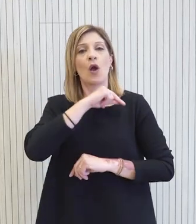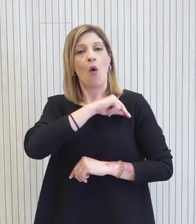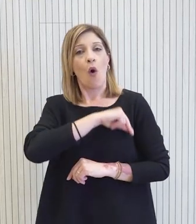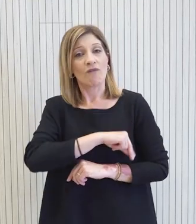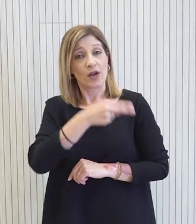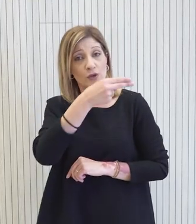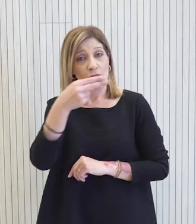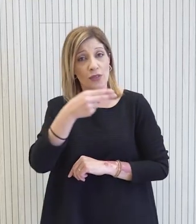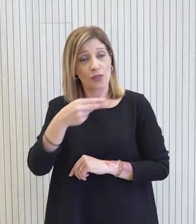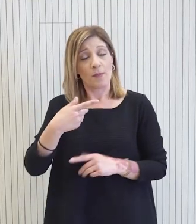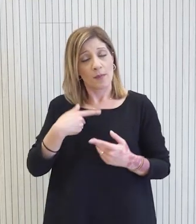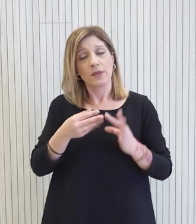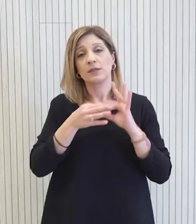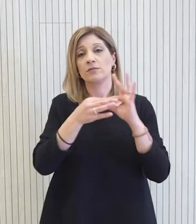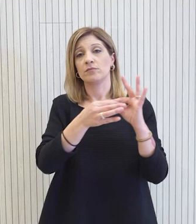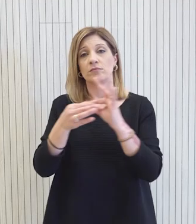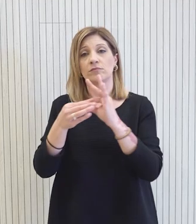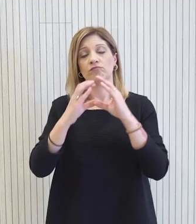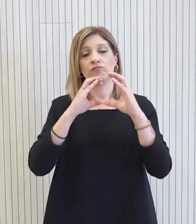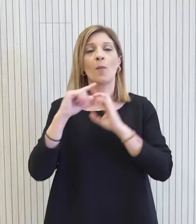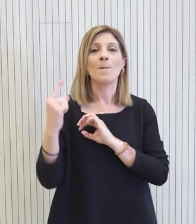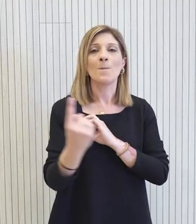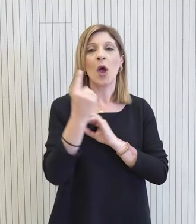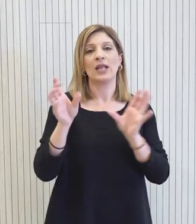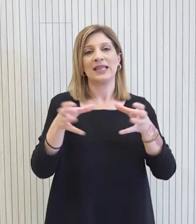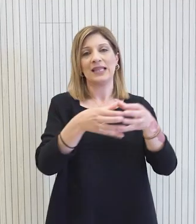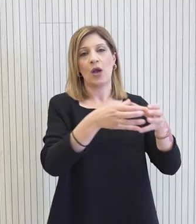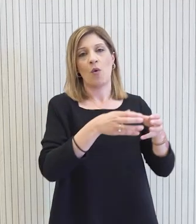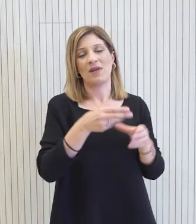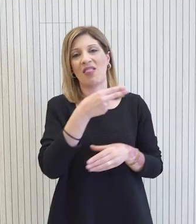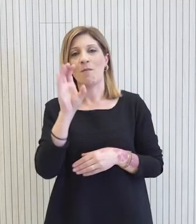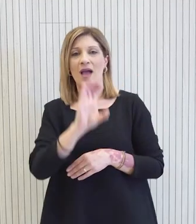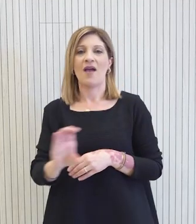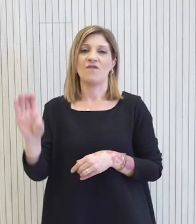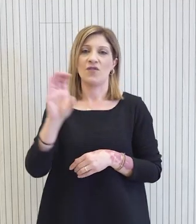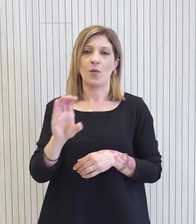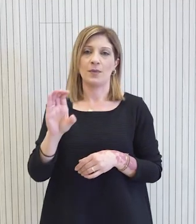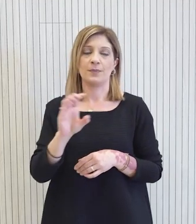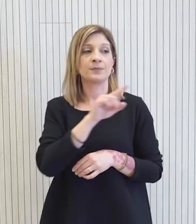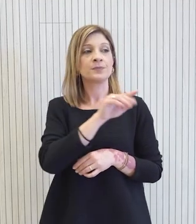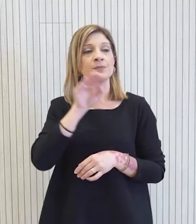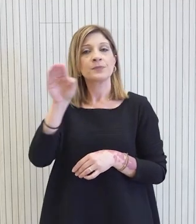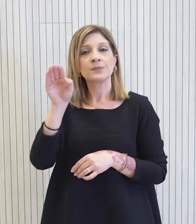Βρισκόμαστε σε πλήρη συνεννόηση με όλες τις πολιτικές δυνάμεις σε επίπεδο ευρωπαϊκής άνωσης